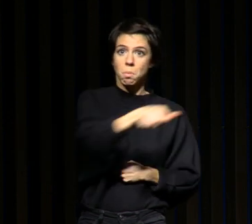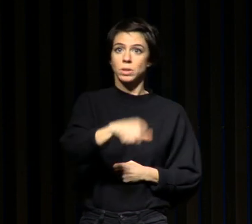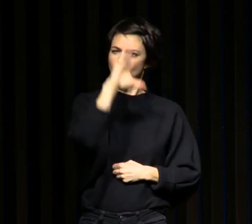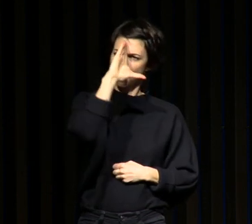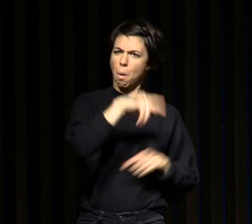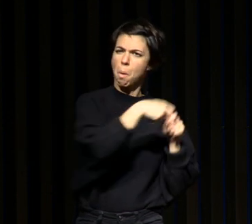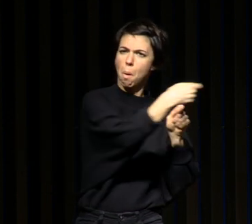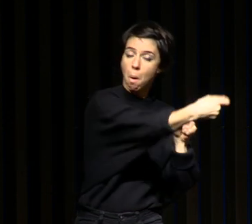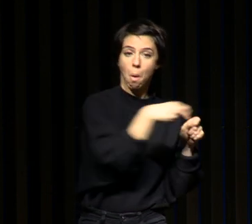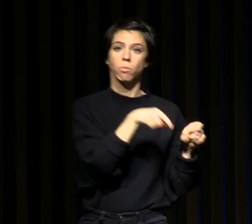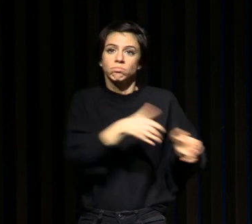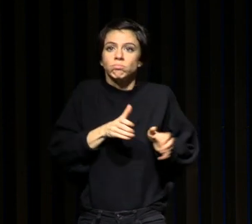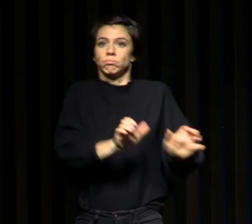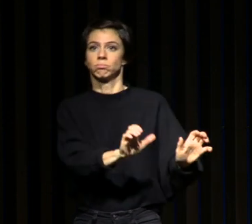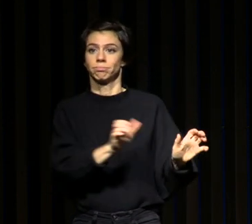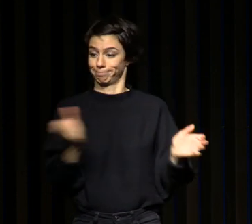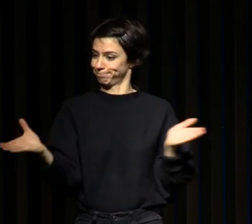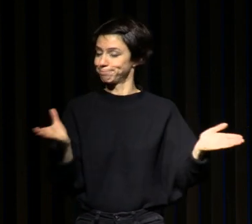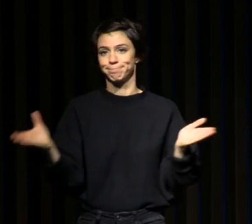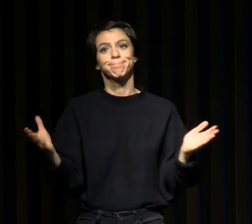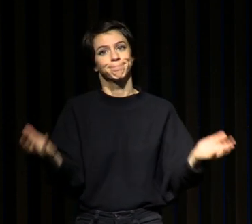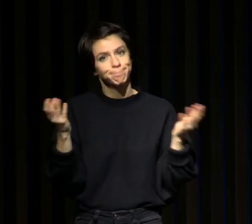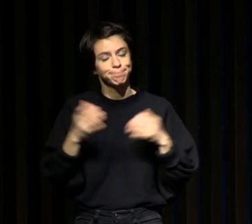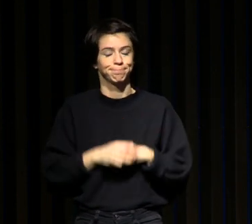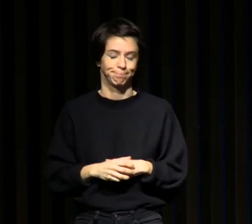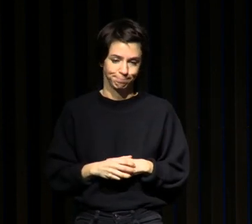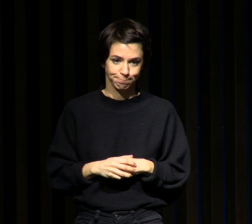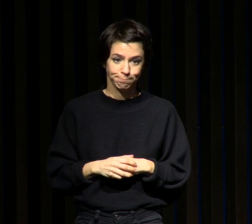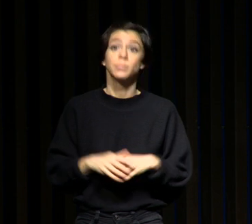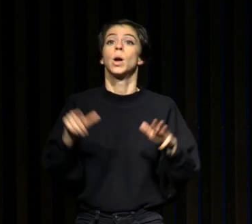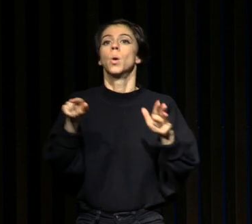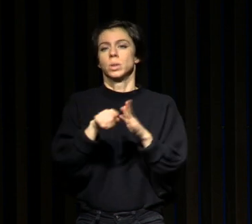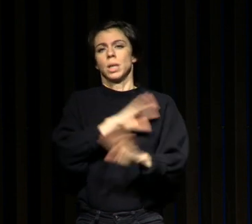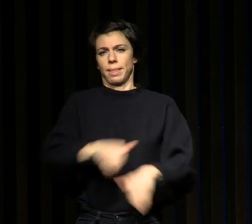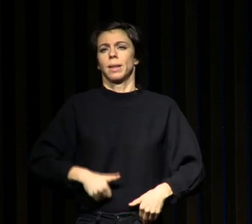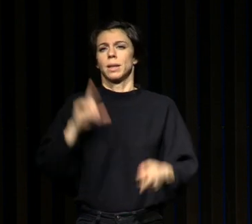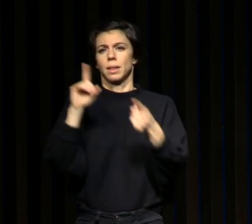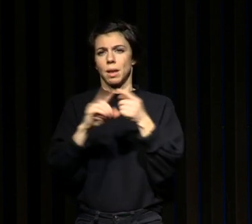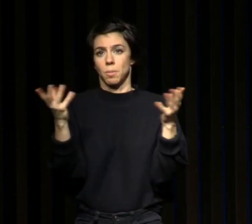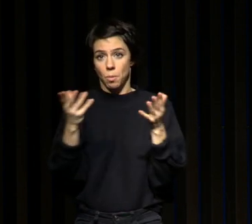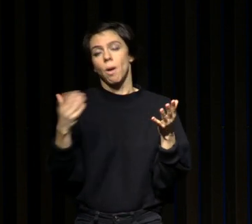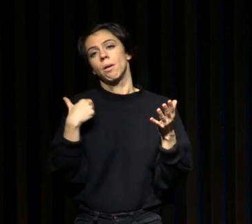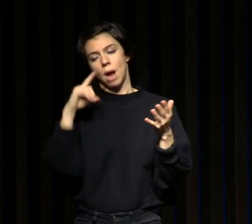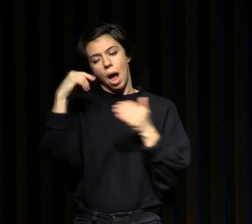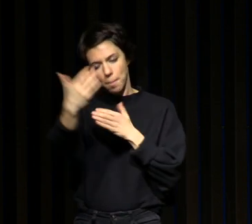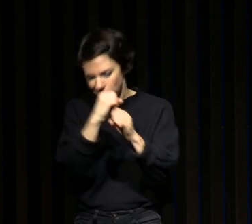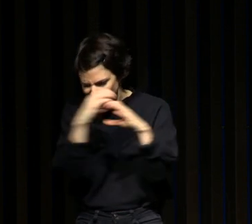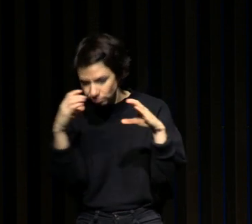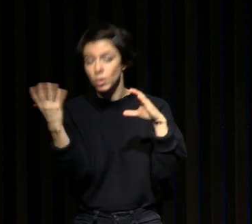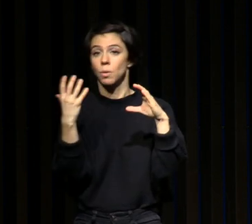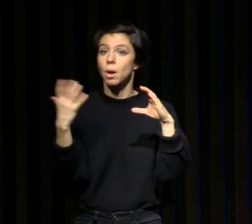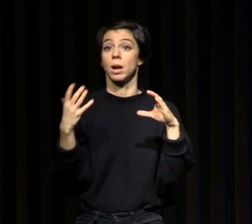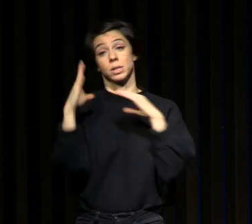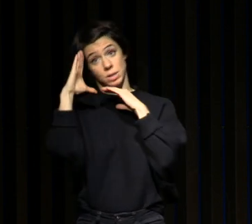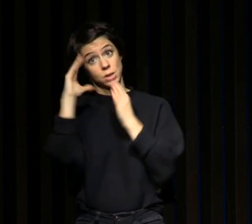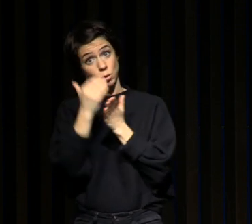Et puis, enfin, on va en parler, parce que je vais faire un focus spécifique sur le sommeil et le Covid. Il y a des liens très forts